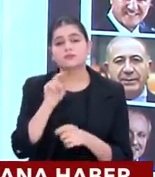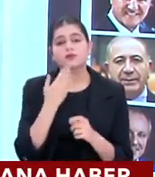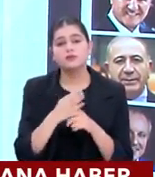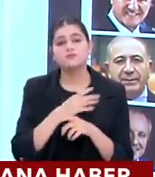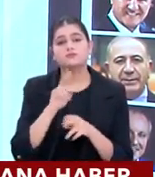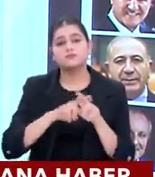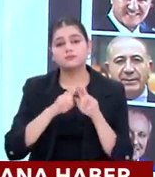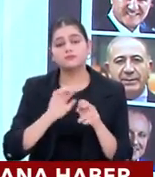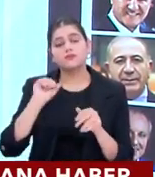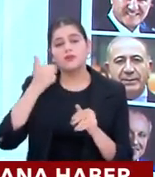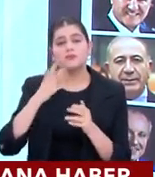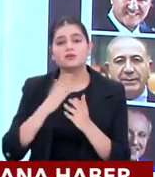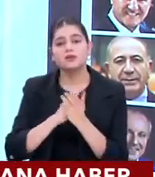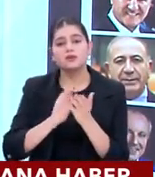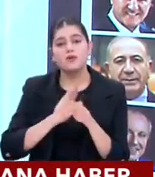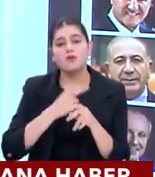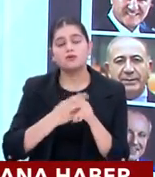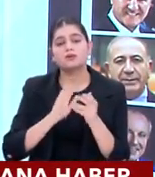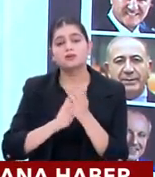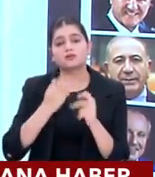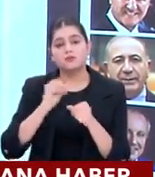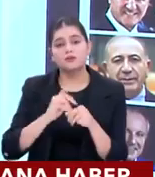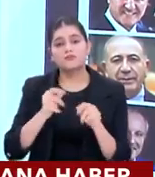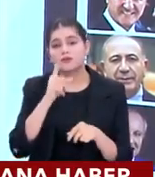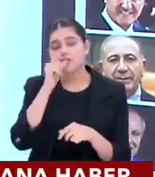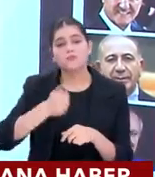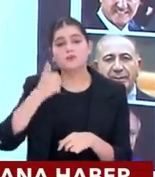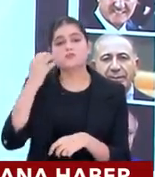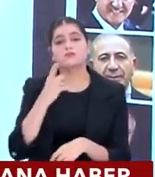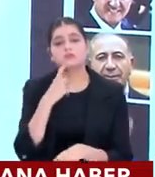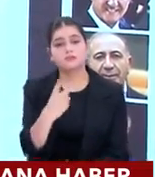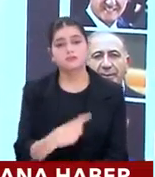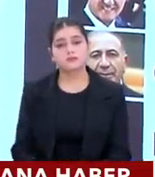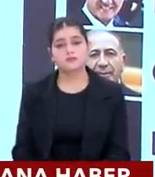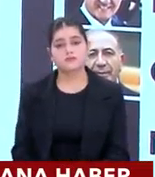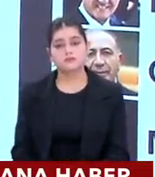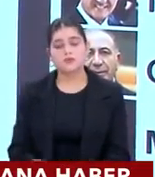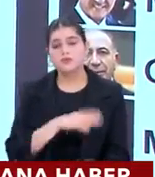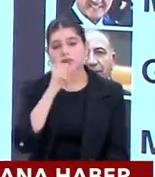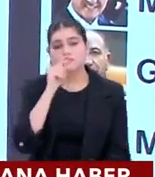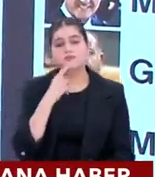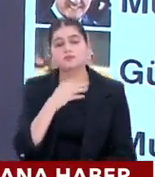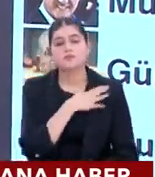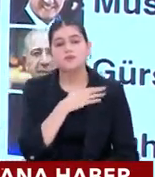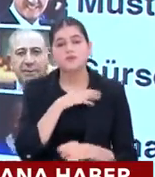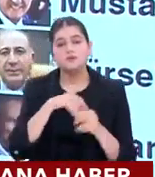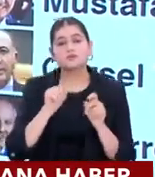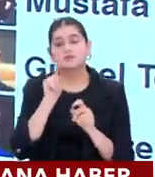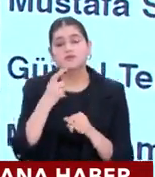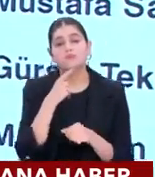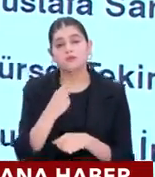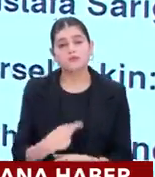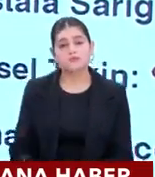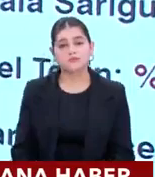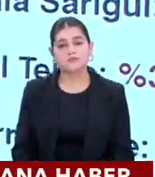Kılıçdaroğlu yarın istifa ederse kim genel başkan olsun? Bakalım ne demiş CHP'li seçmen? Bir bakıyoruz şimdi